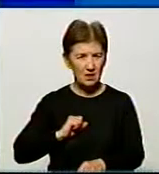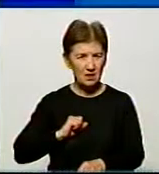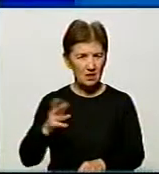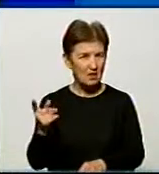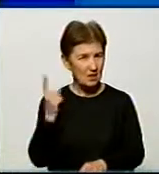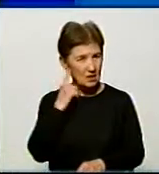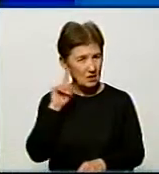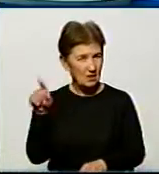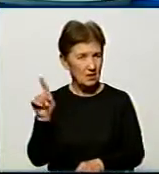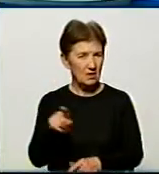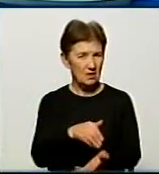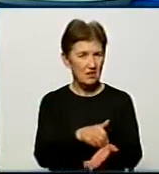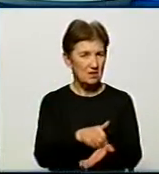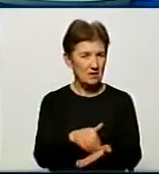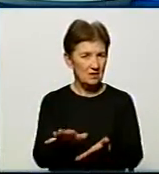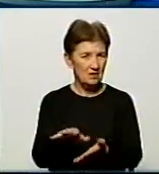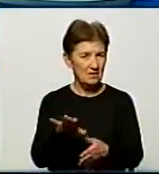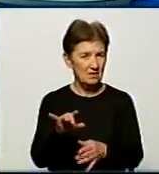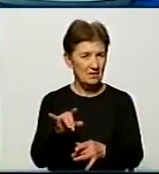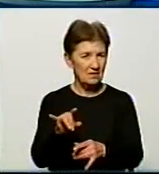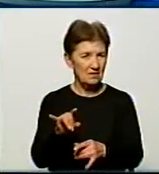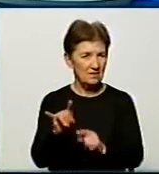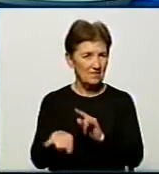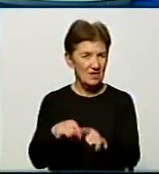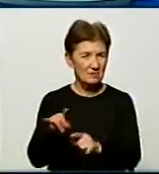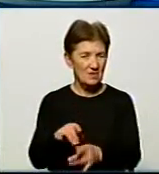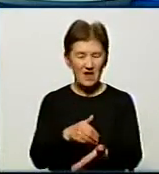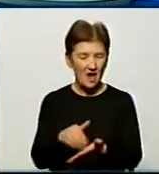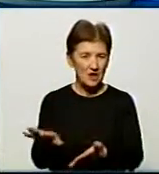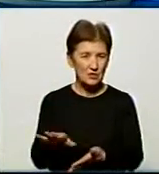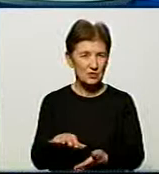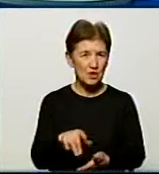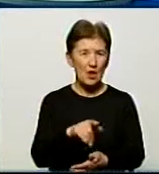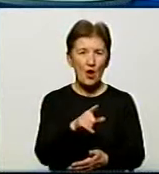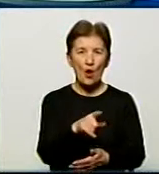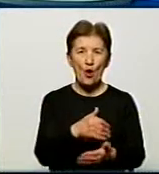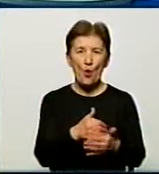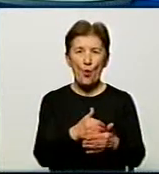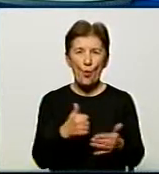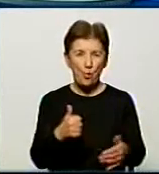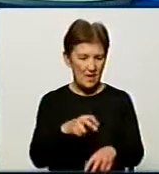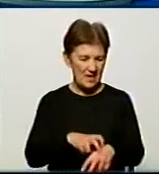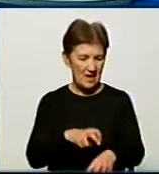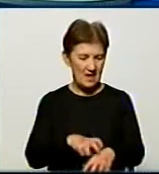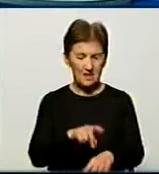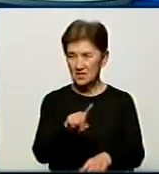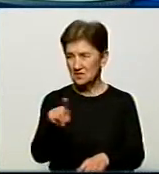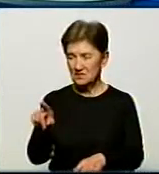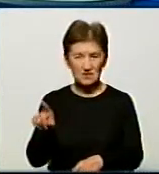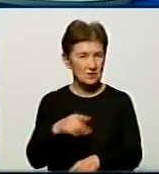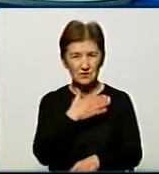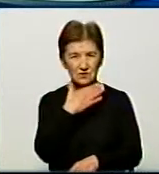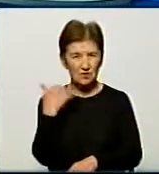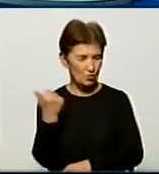чула, як вони відмовляють від вакцинації. Яка логіка у лікарів відмовлятися від вакцинації? Краще за них